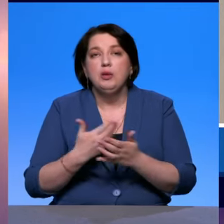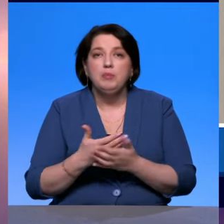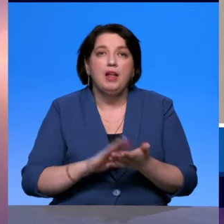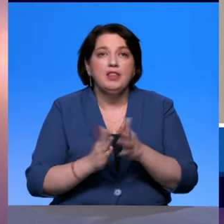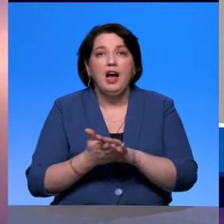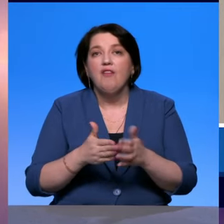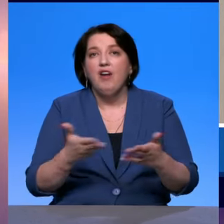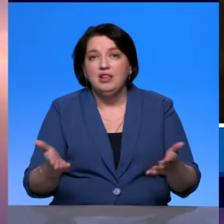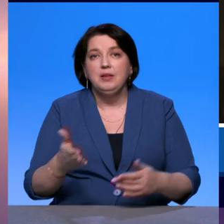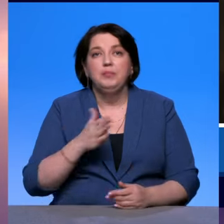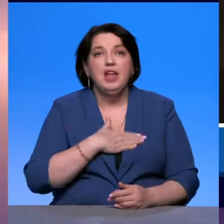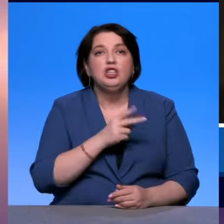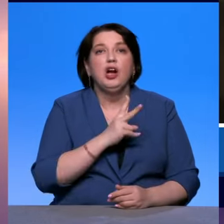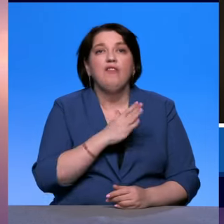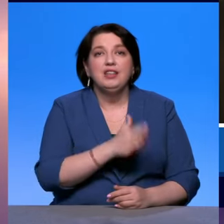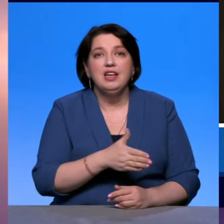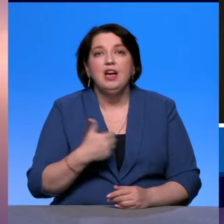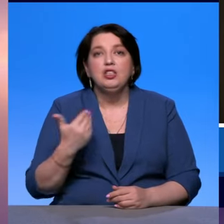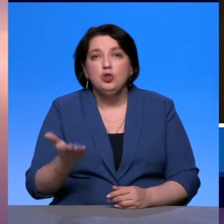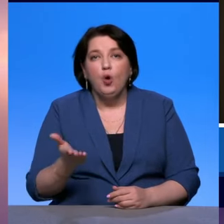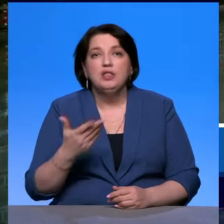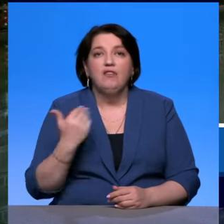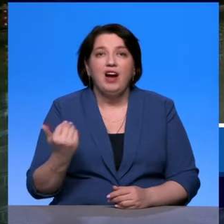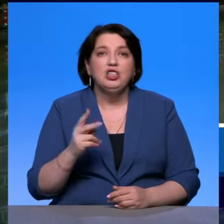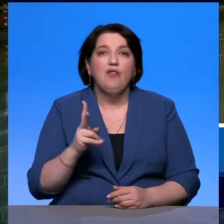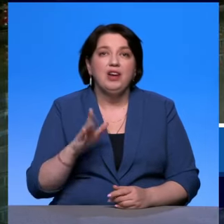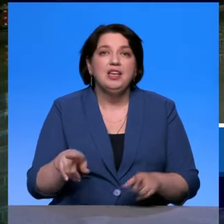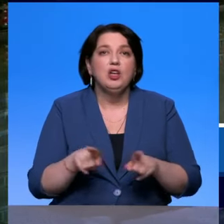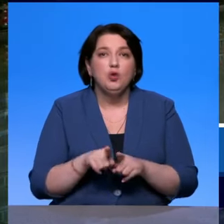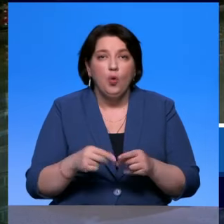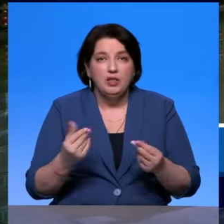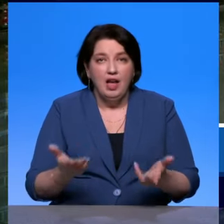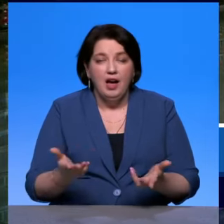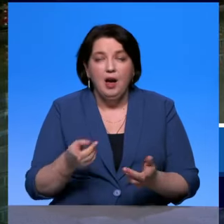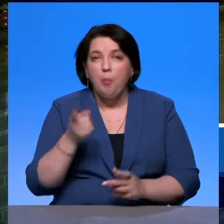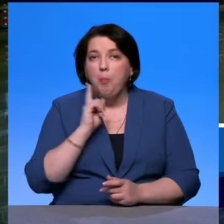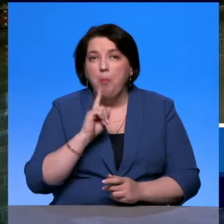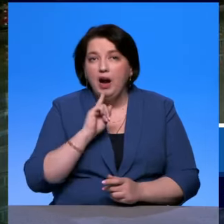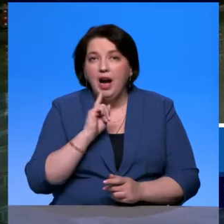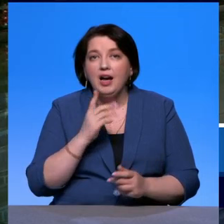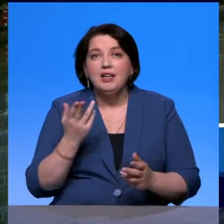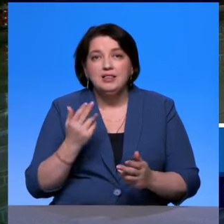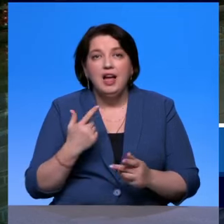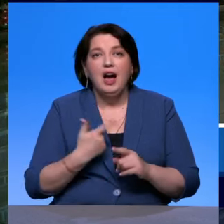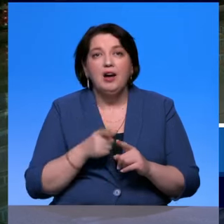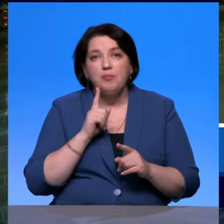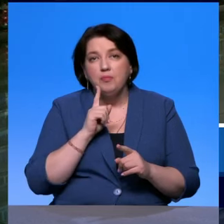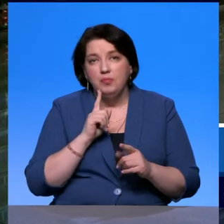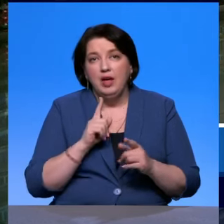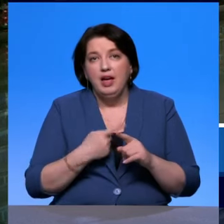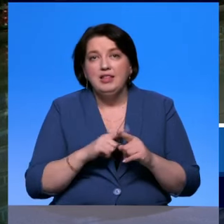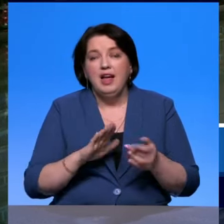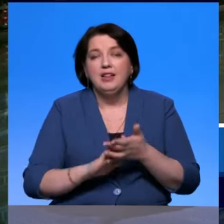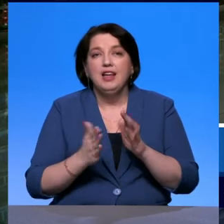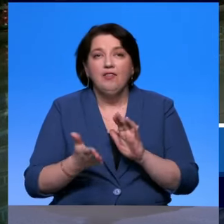вот наши квартиры там столько-то, ваши квартиры это столько-то, да? Соответственно... Мы еще пока, да, вышли к этим договоренностям. Я надеюсь, что эта